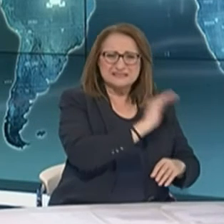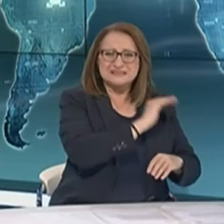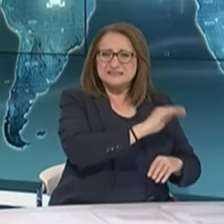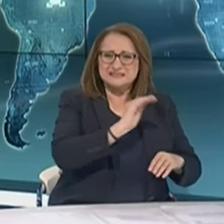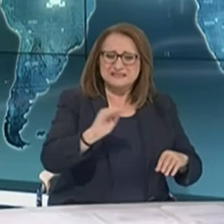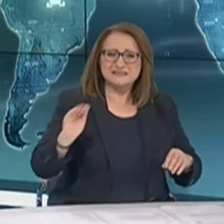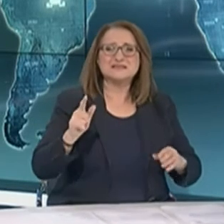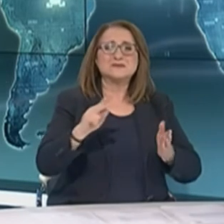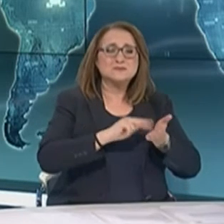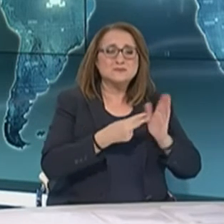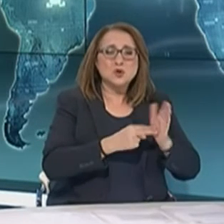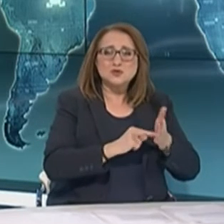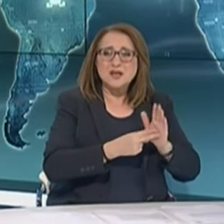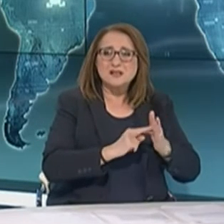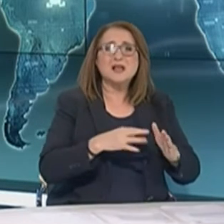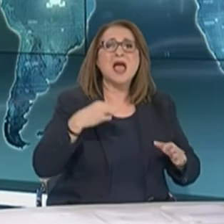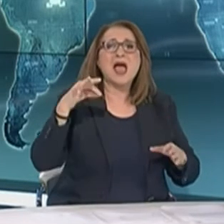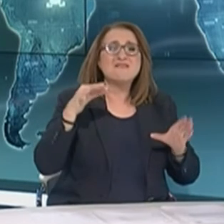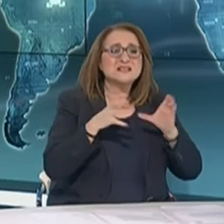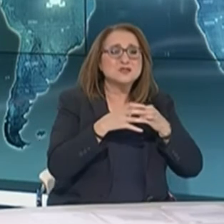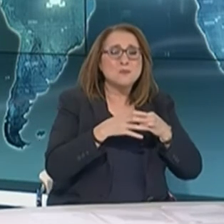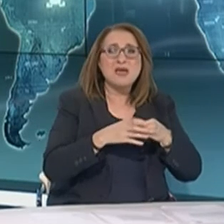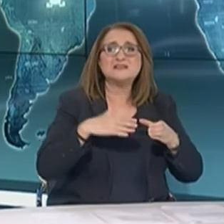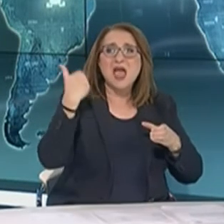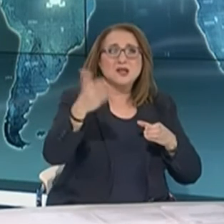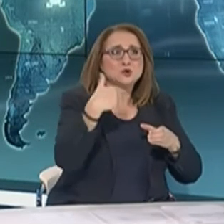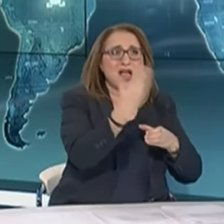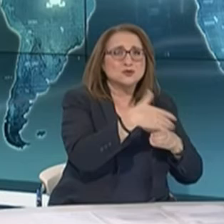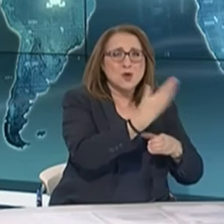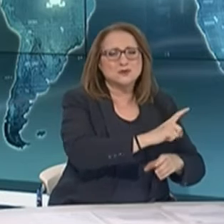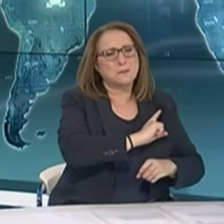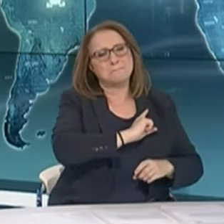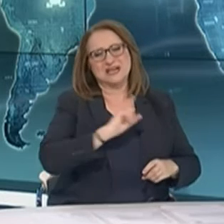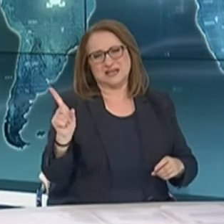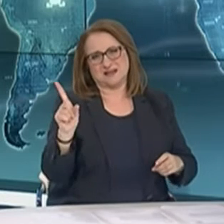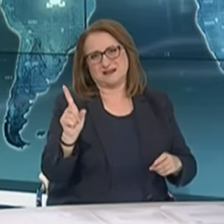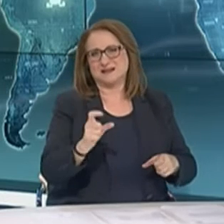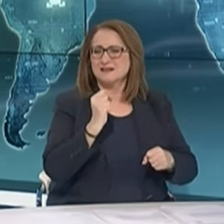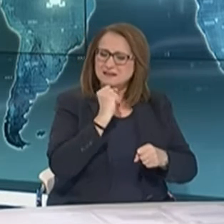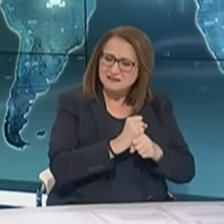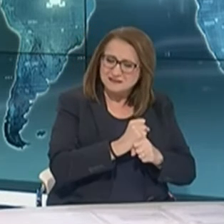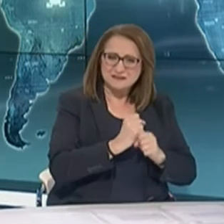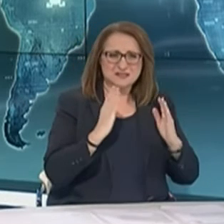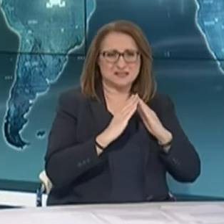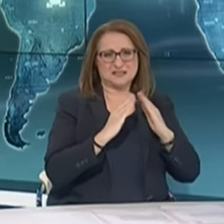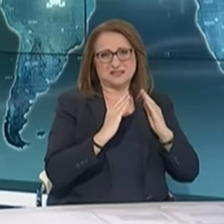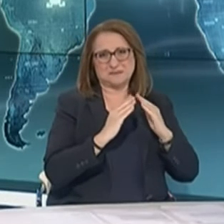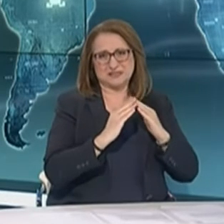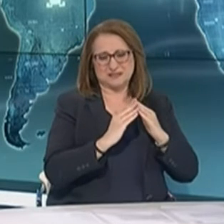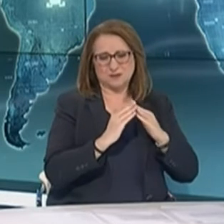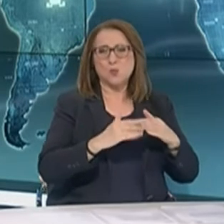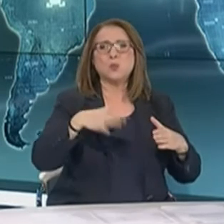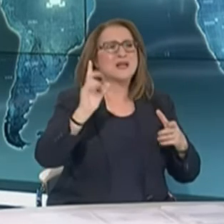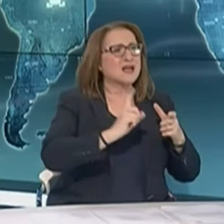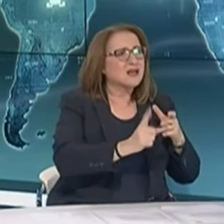συγχροντισμού και των μετακινήσεων των ευπαθών ομάδων του πληθυσμού. Σημειολογικά και ως ένδειξη της σημασίας της ατομικής